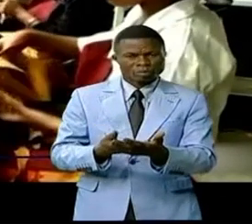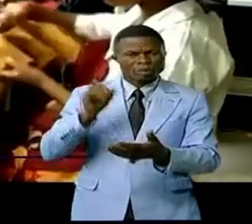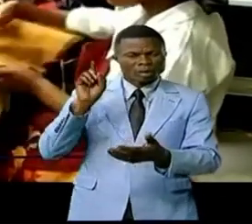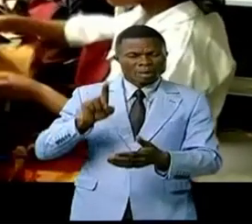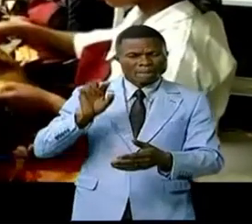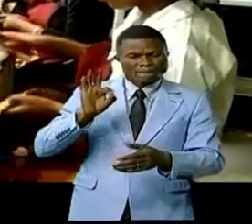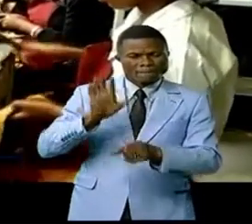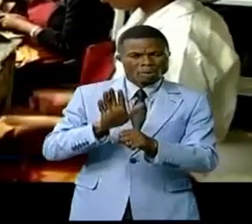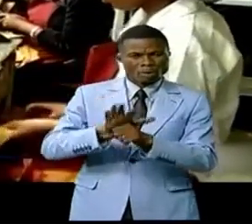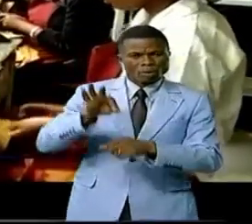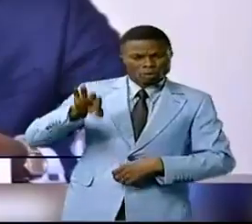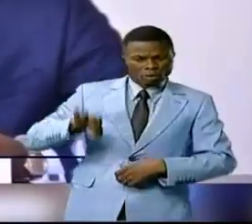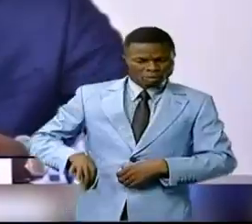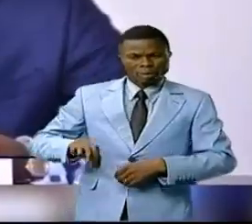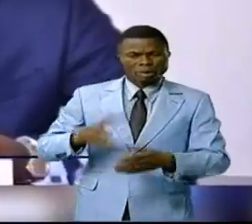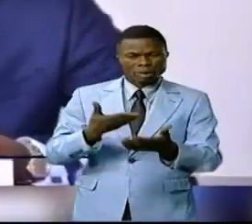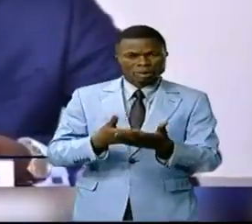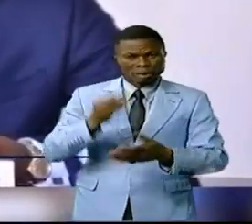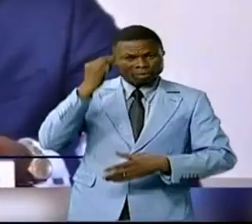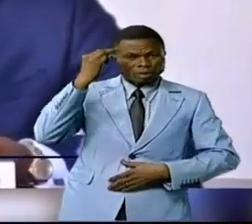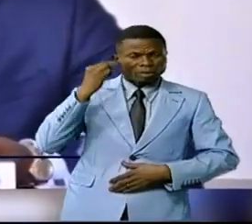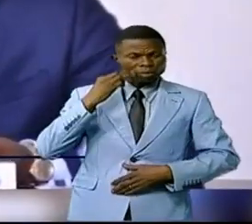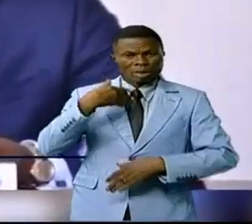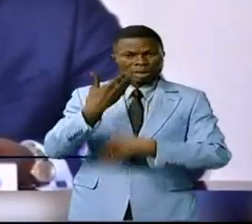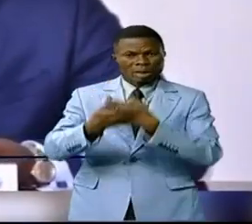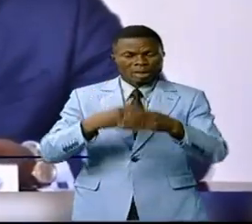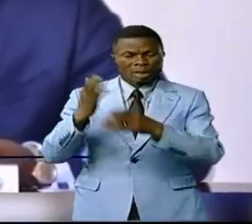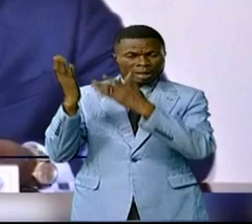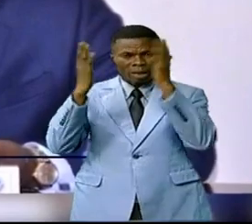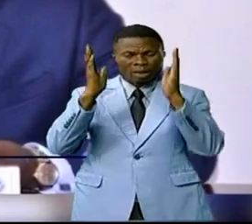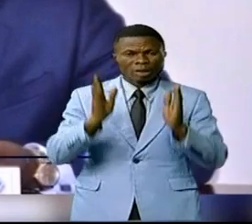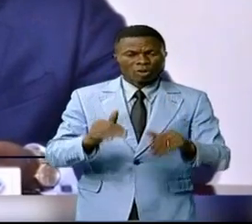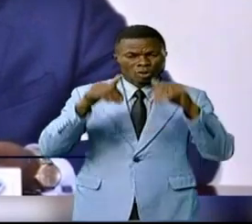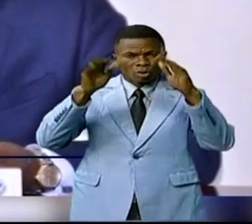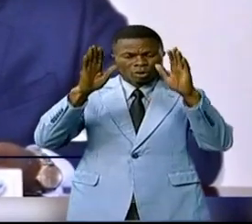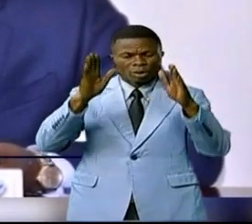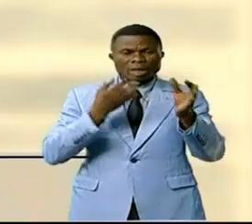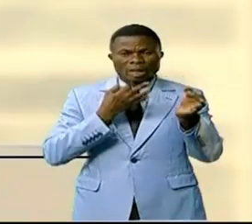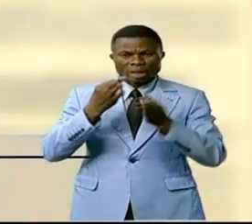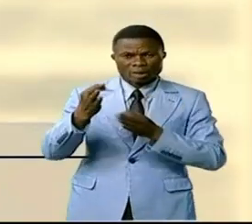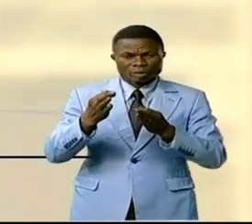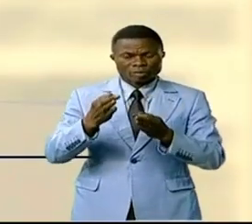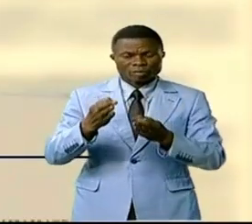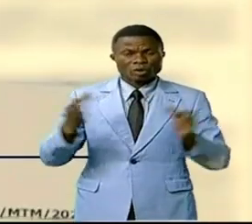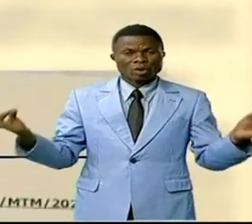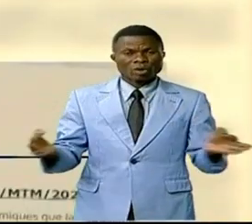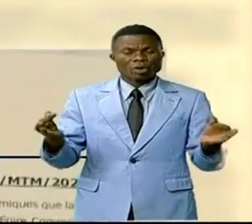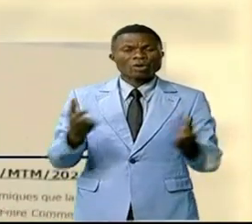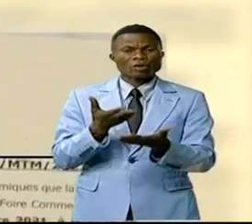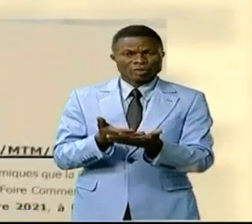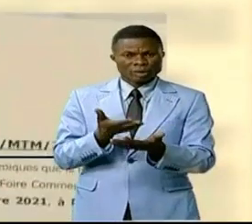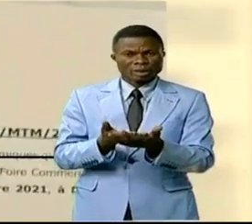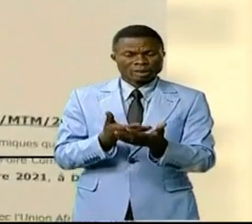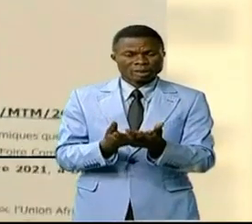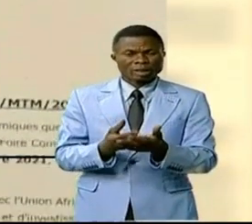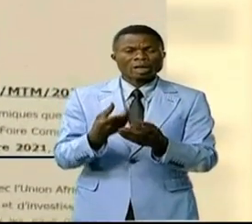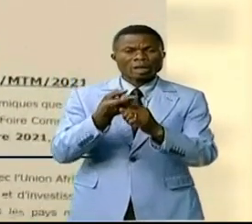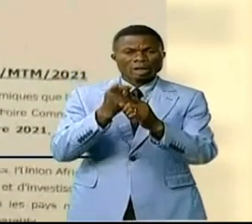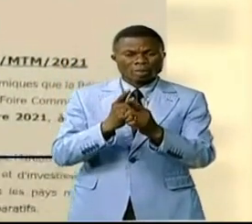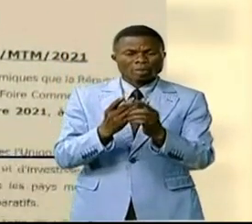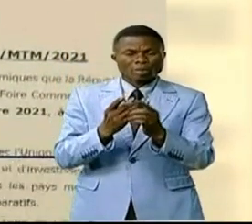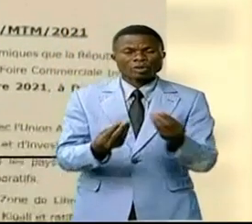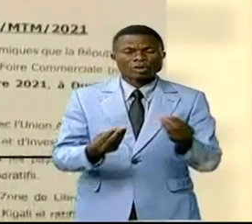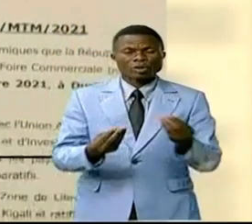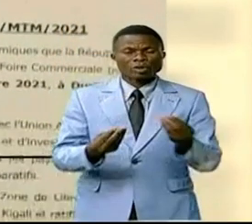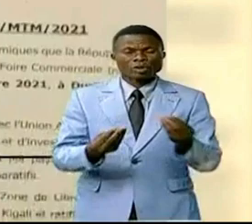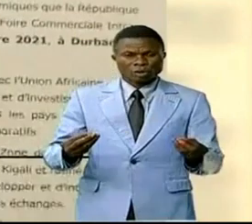avantages comparatifs. Le ministre du Commerce extérieur a signifié que cette manifestation est le résultat majeur